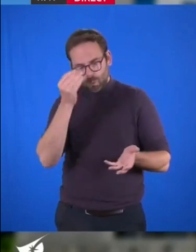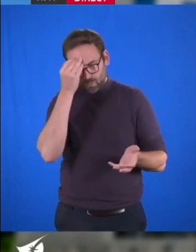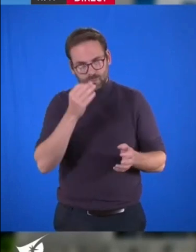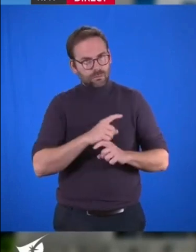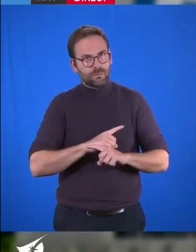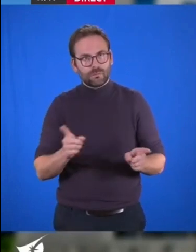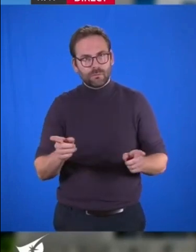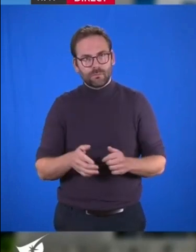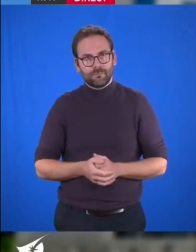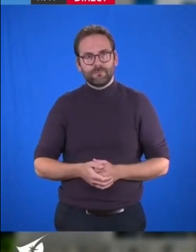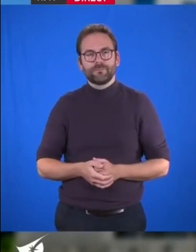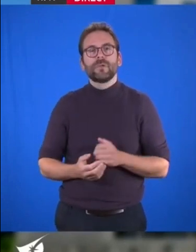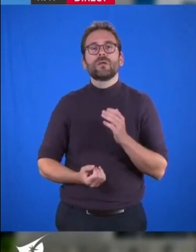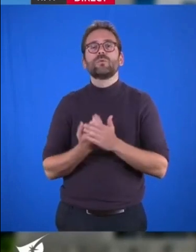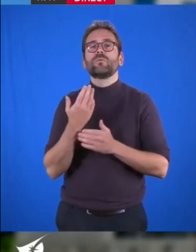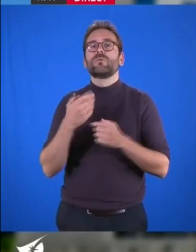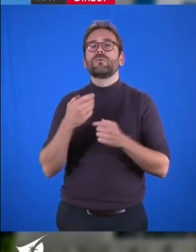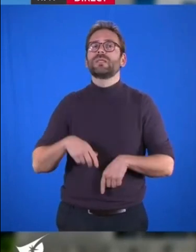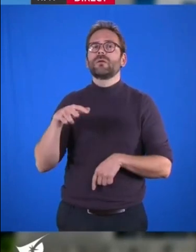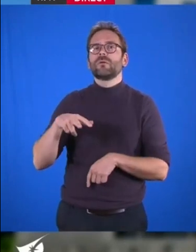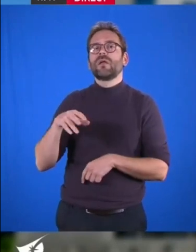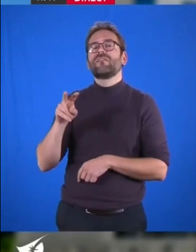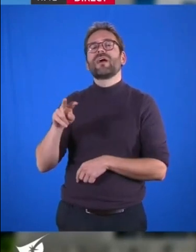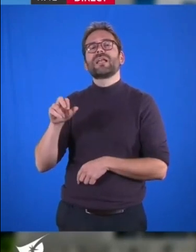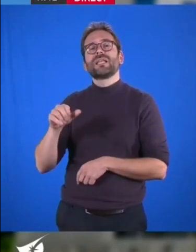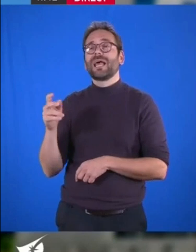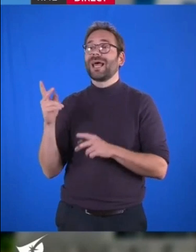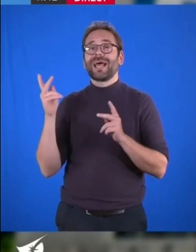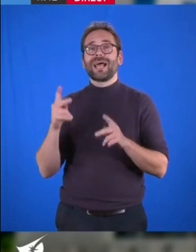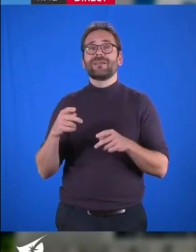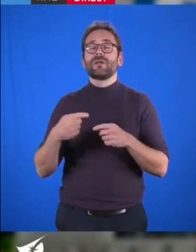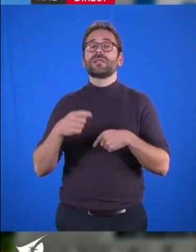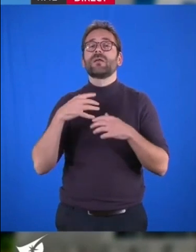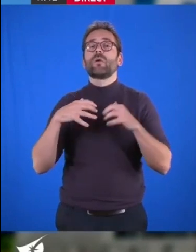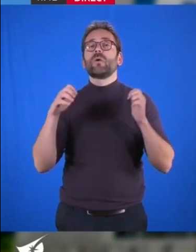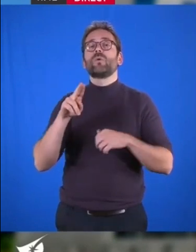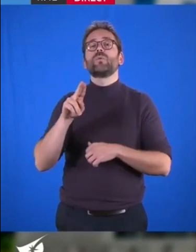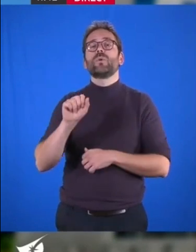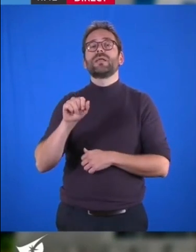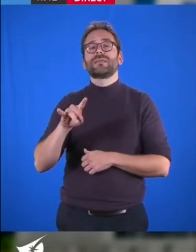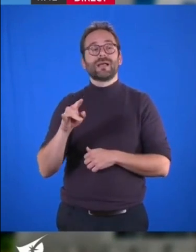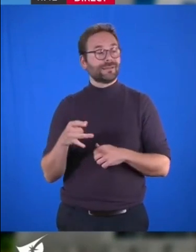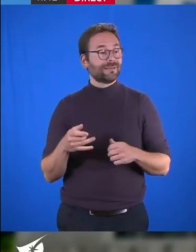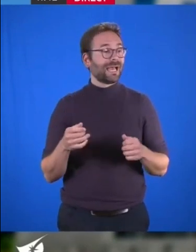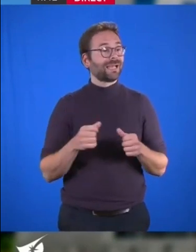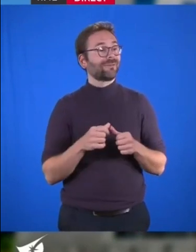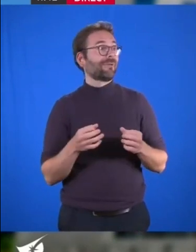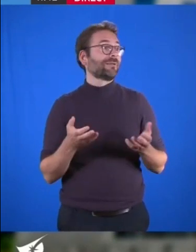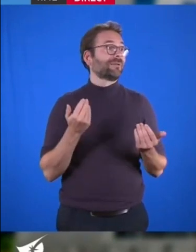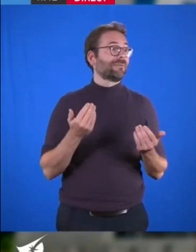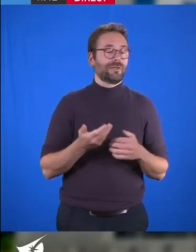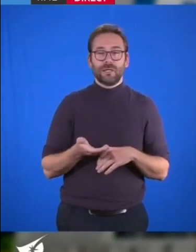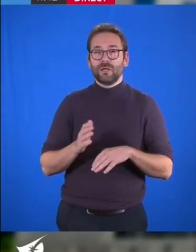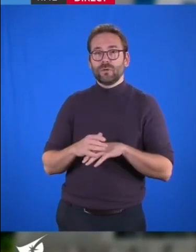La nouvelle ministre du logement, Valérie Létard, est venue les mains vides au dernier congrès de l'USH. Quant aux déclarations de Michel